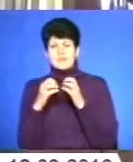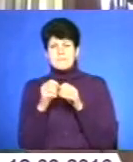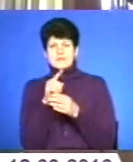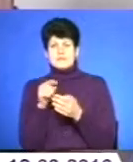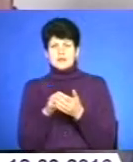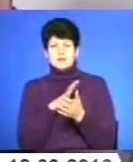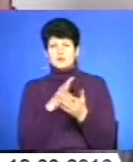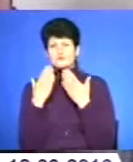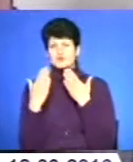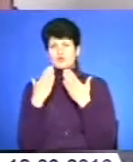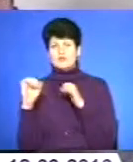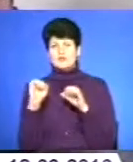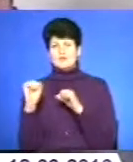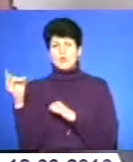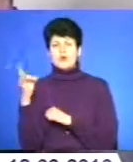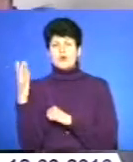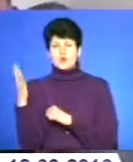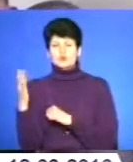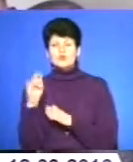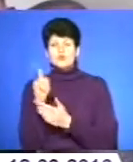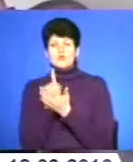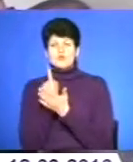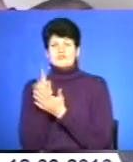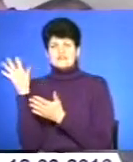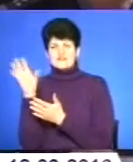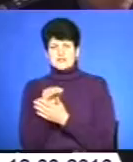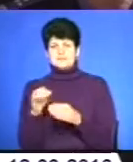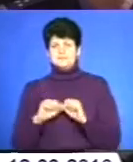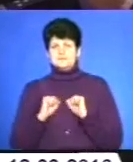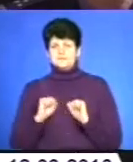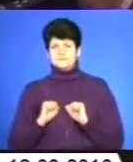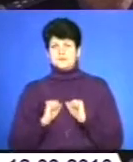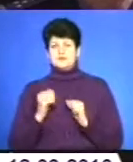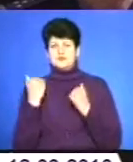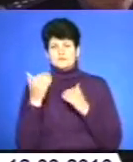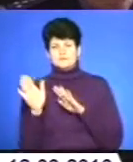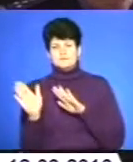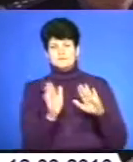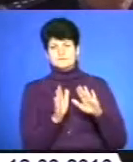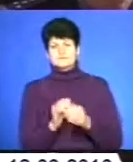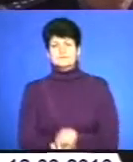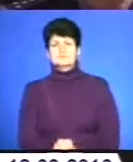піднімалися у розмові з керівником району, та зобов'язав усіх докласти максимум зусиль для їхнього усунення.